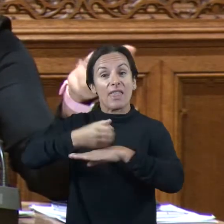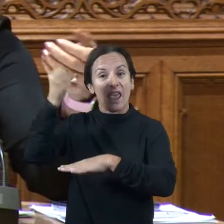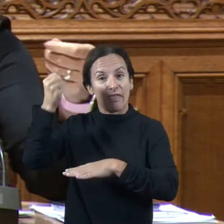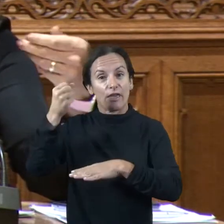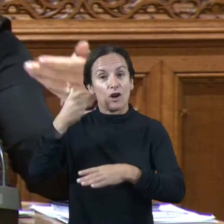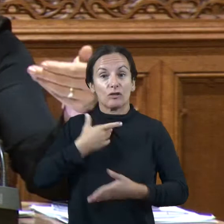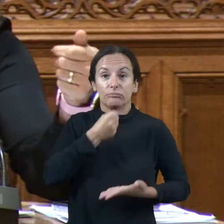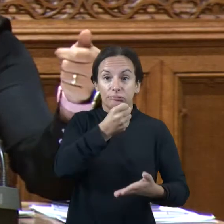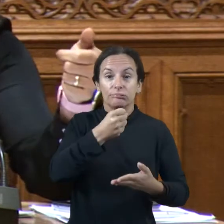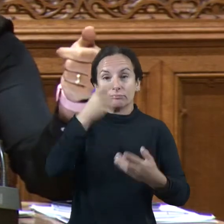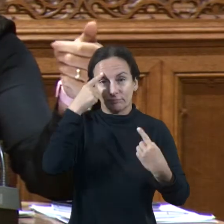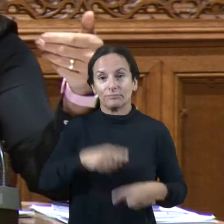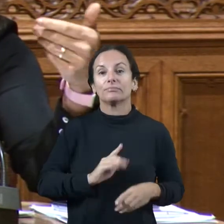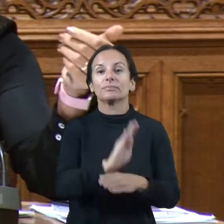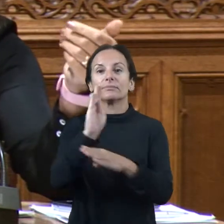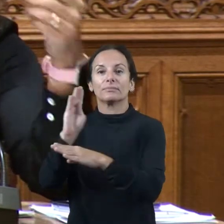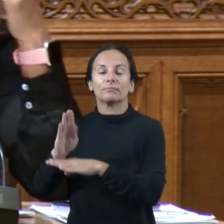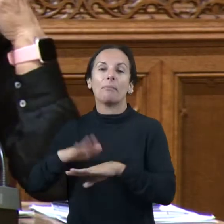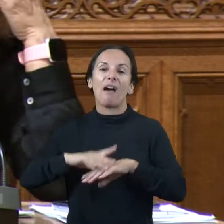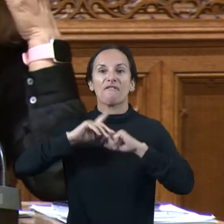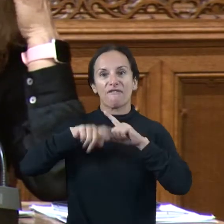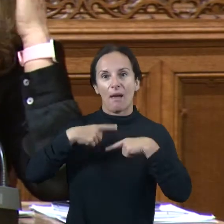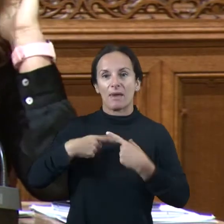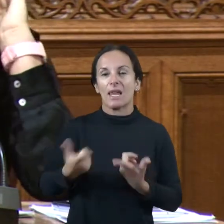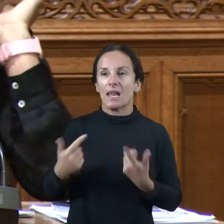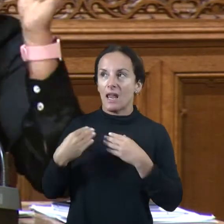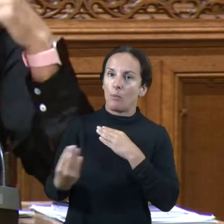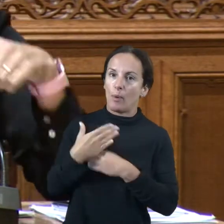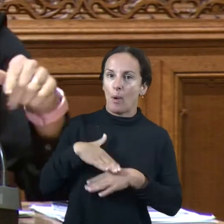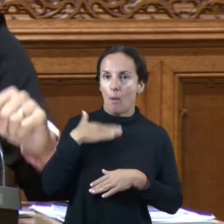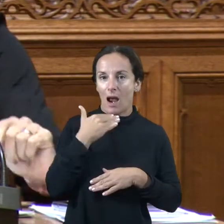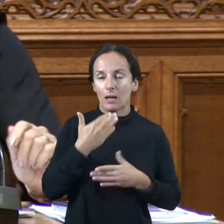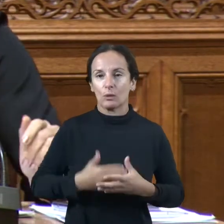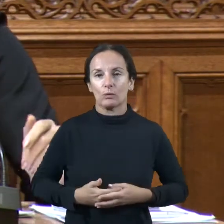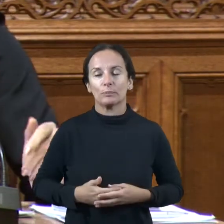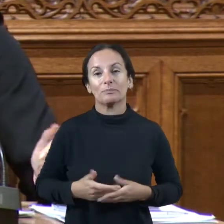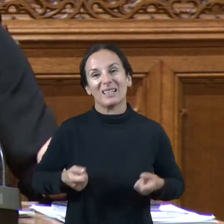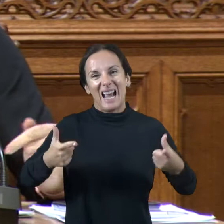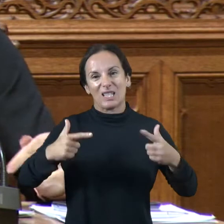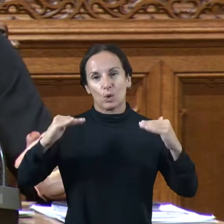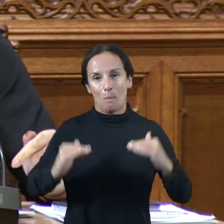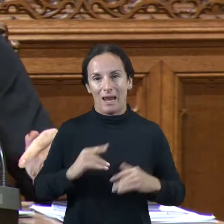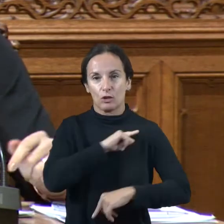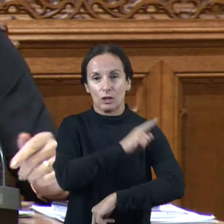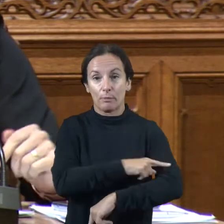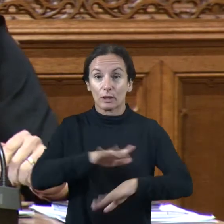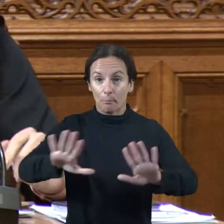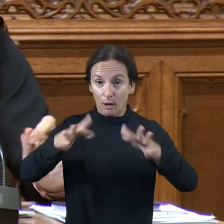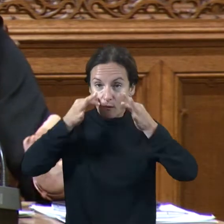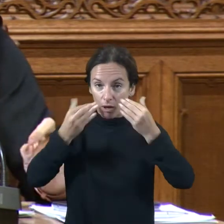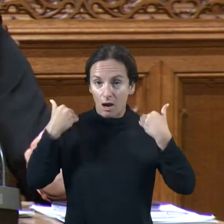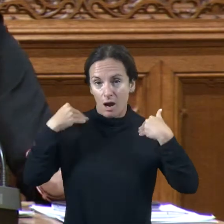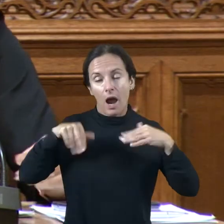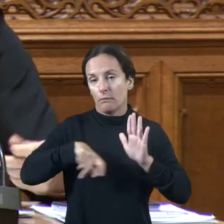surti tan costós el fet de poder practicar una activitat però el que realment du l'esport federat i el calendari són les pròpies